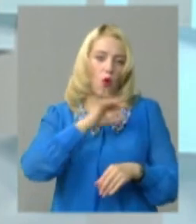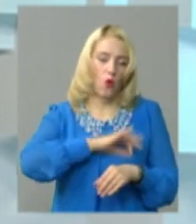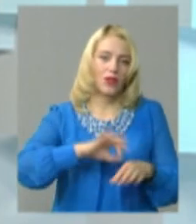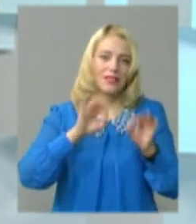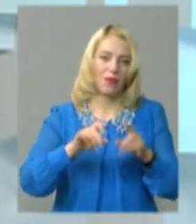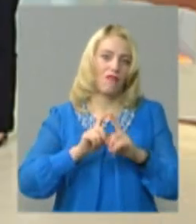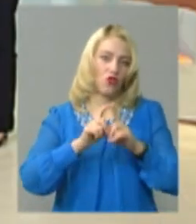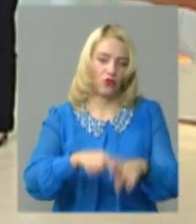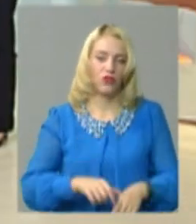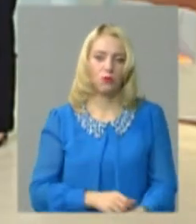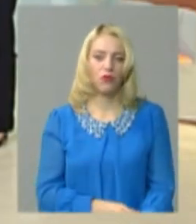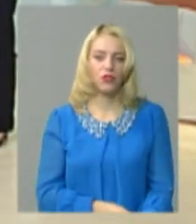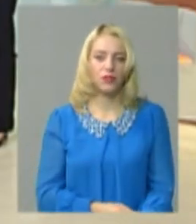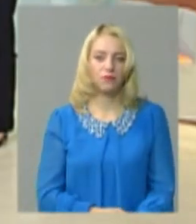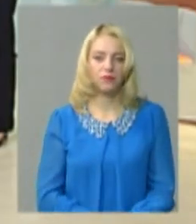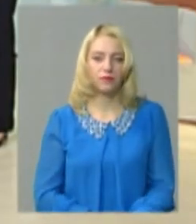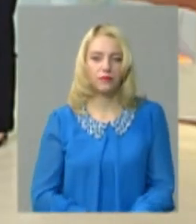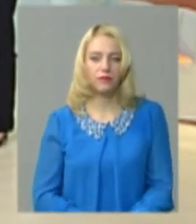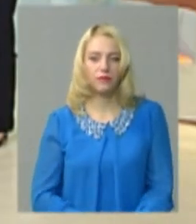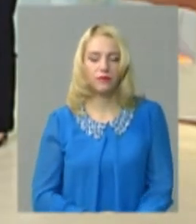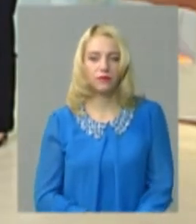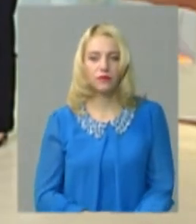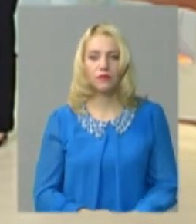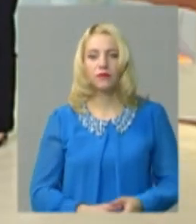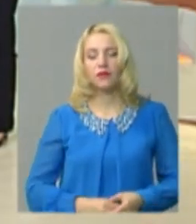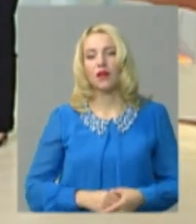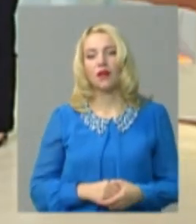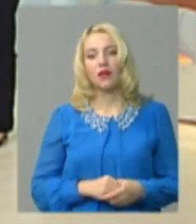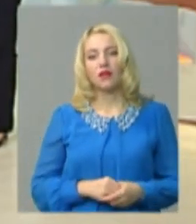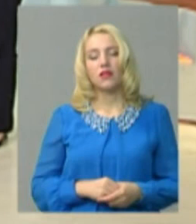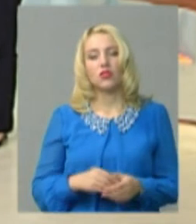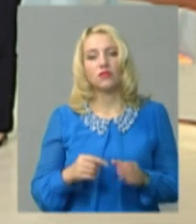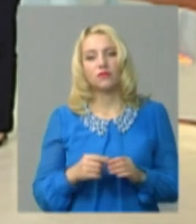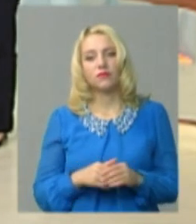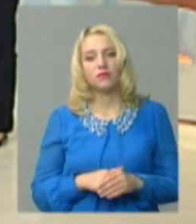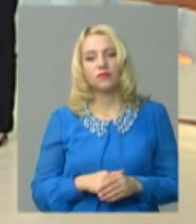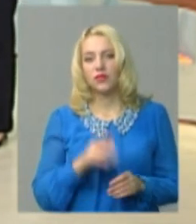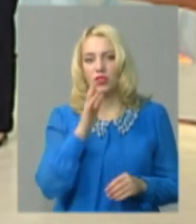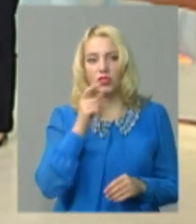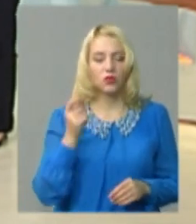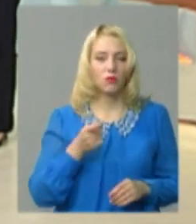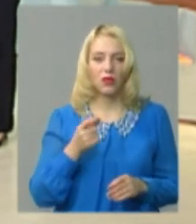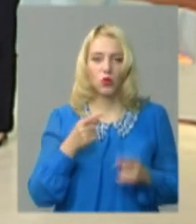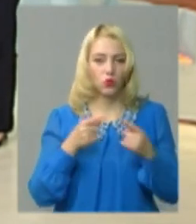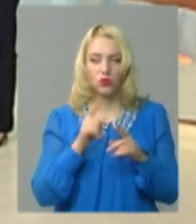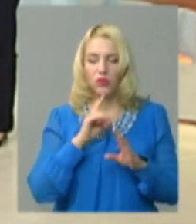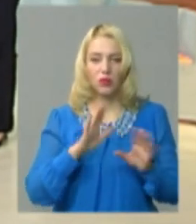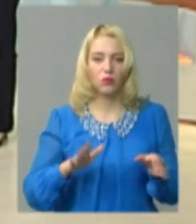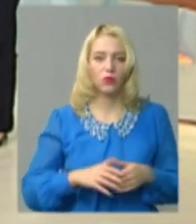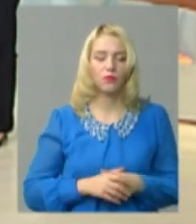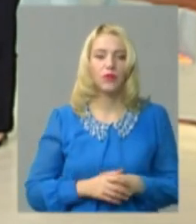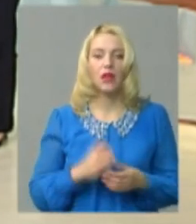відповіді. Буквально ще уточнення стосовно… Так, мало часу, не буду уточнювати.